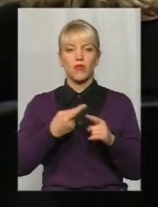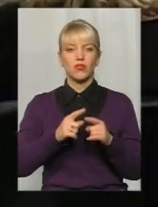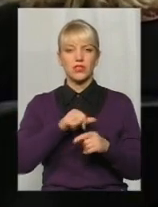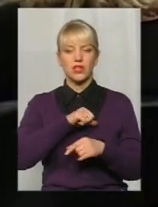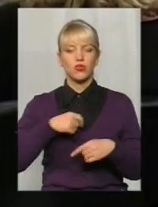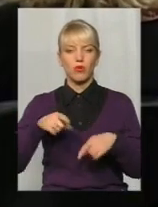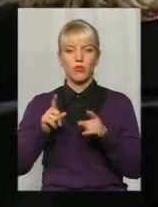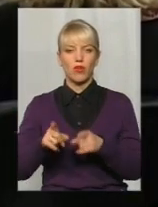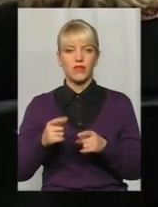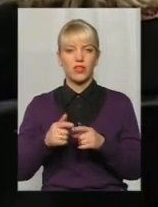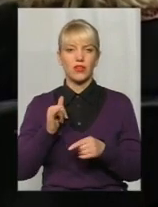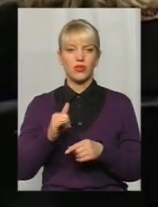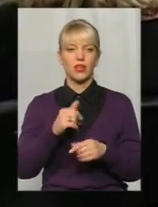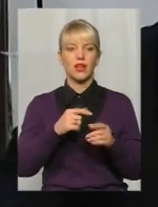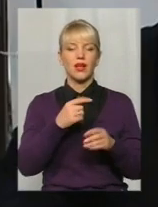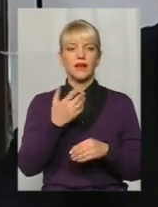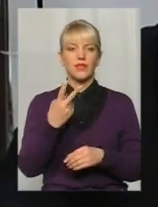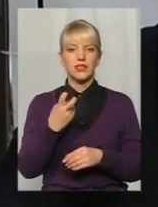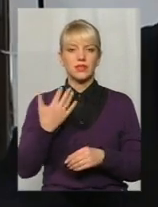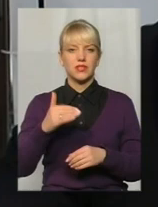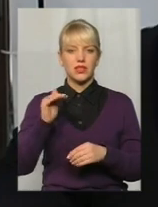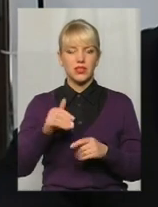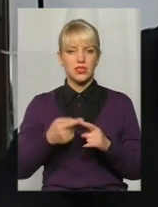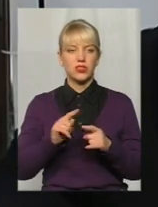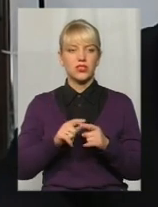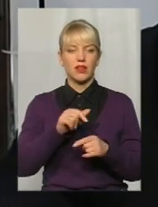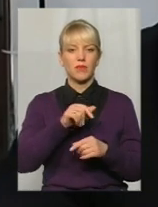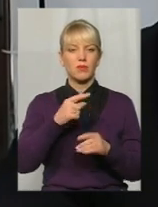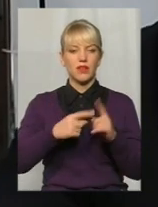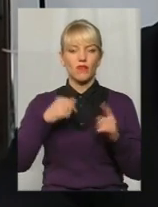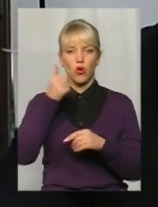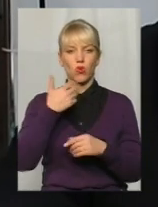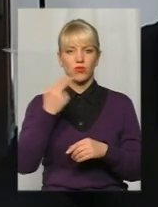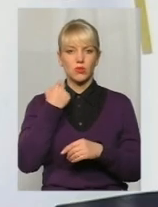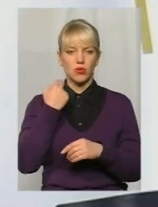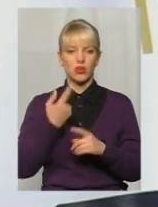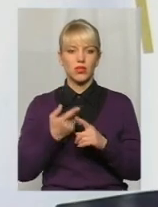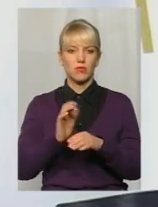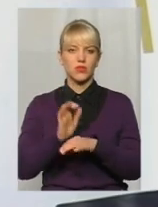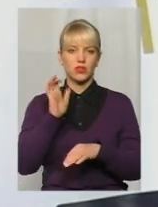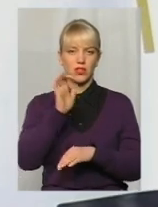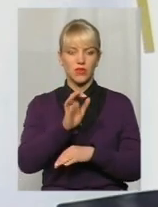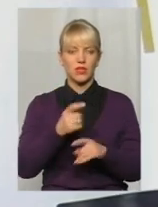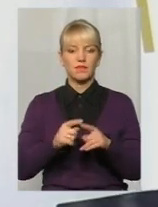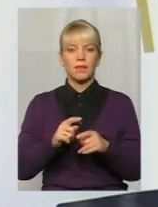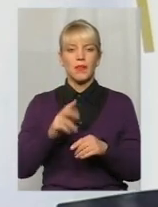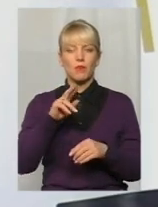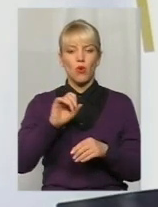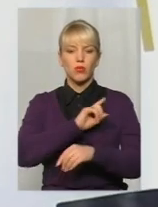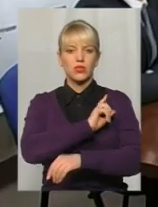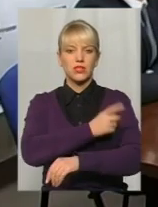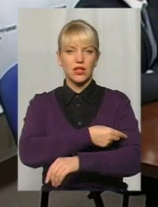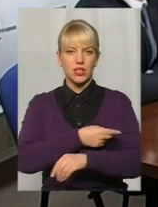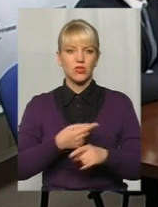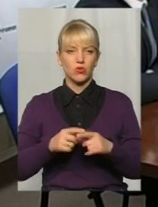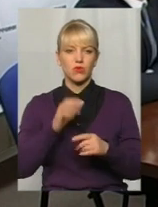боргують понад півроку. Саме їм, згідно із новим законодавством, направлена постанова про посилену відповідальність. Боржників, котрі не мають постійної